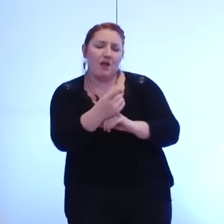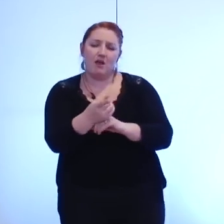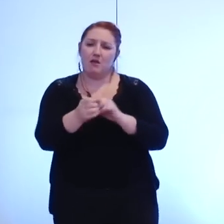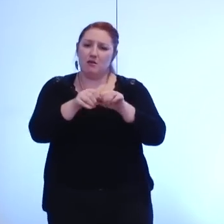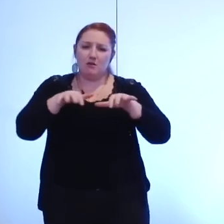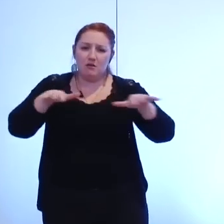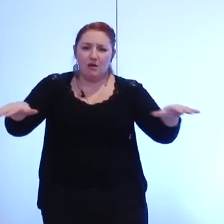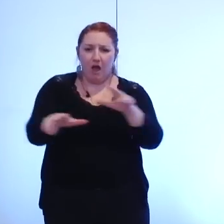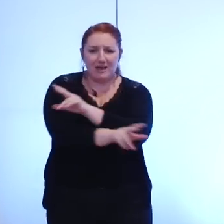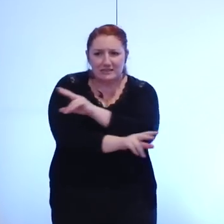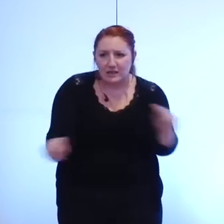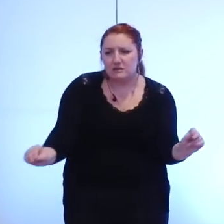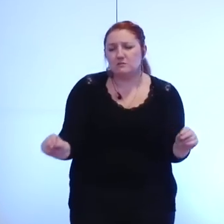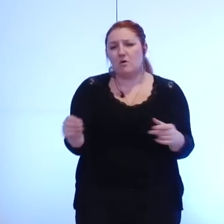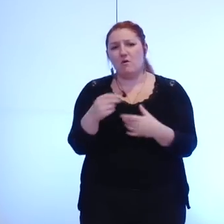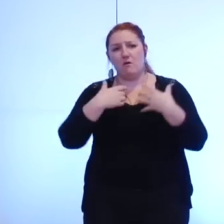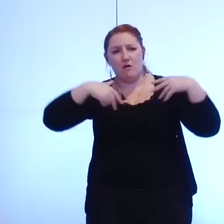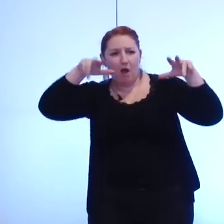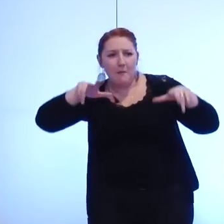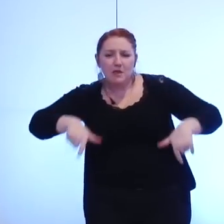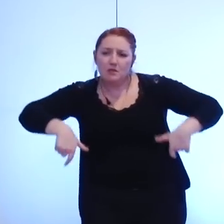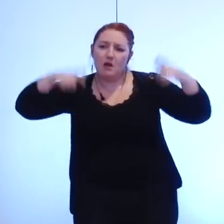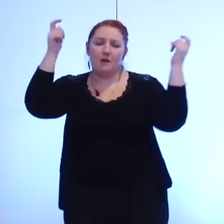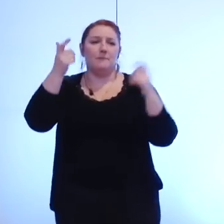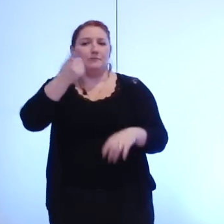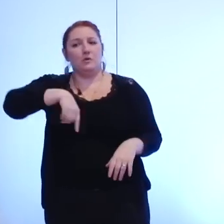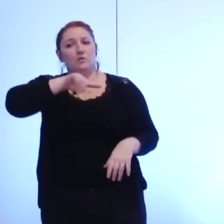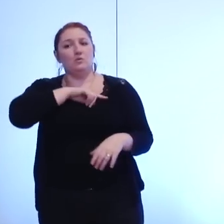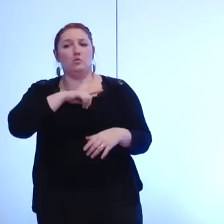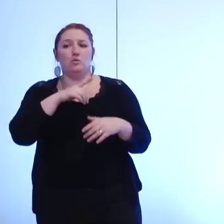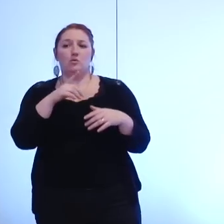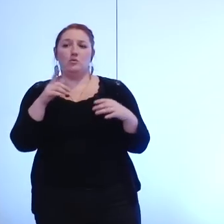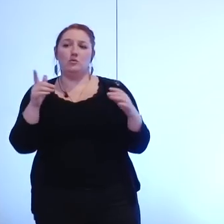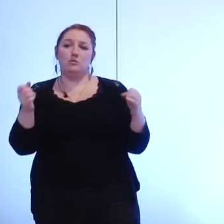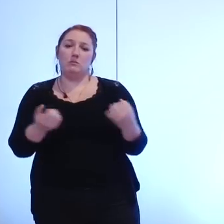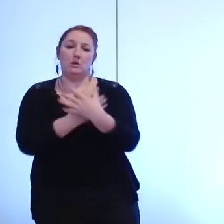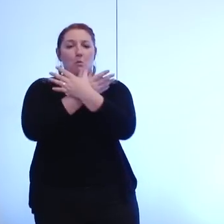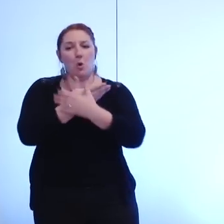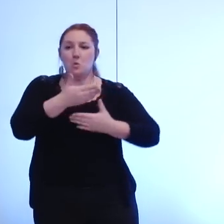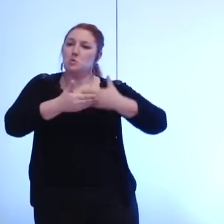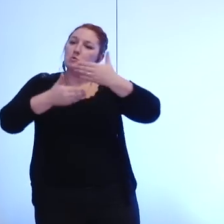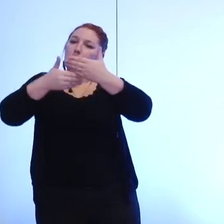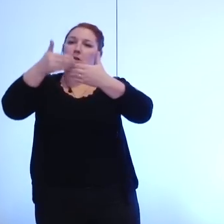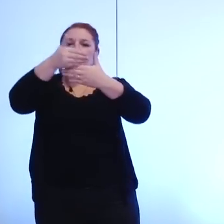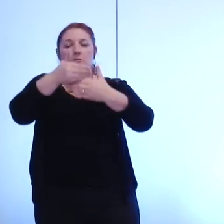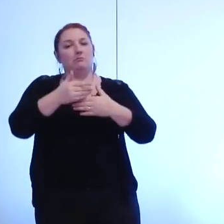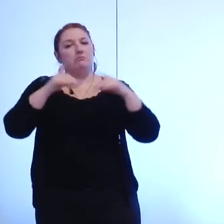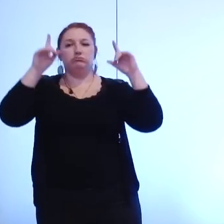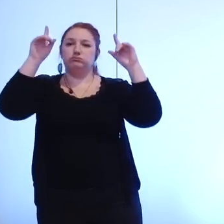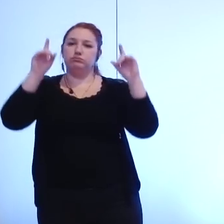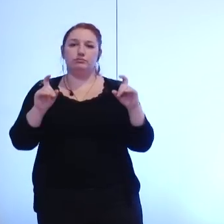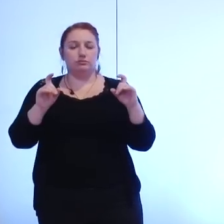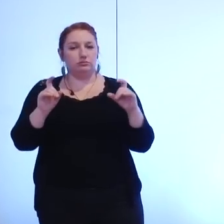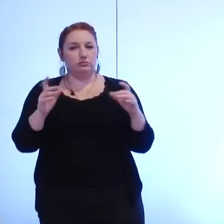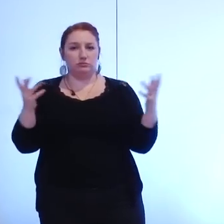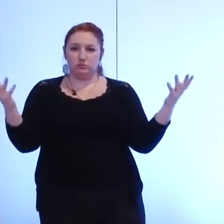nous avons fait le choix de commencer la construction de la métropole de commencer cette construction par